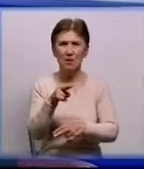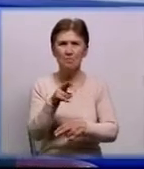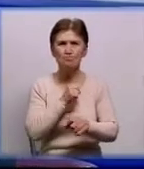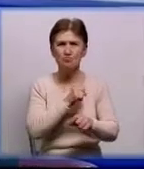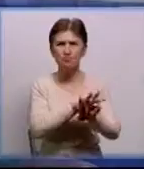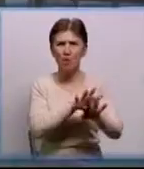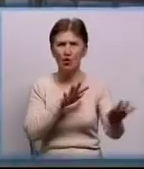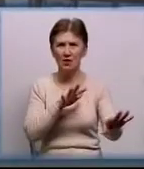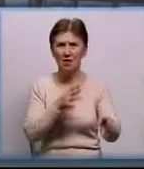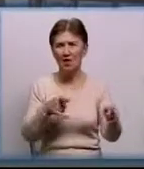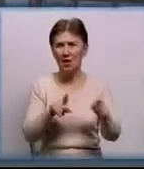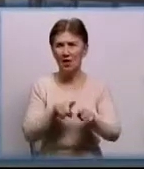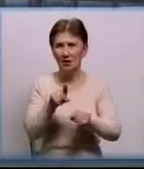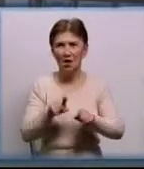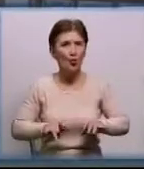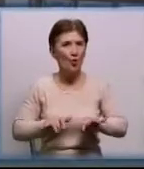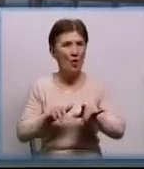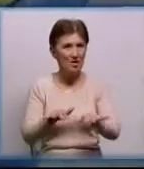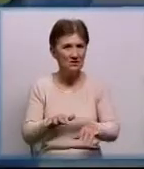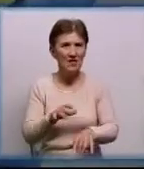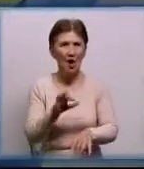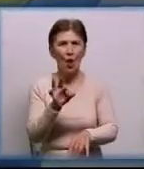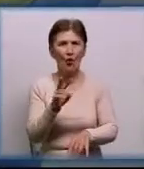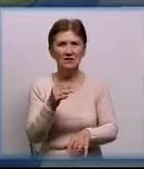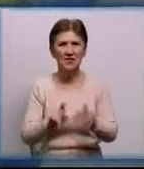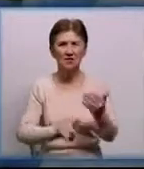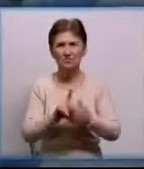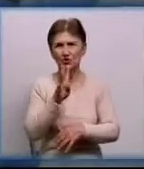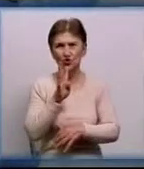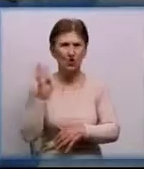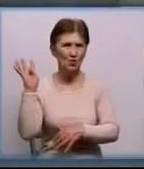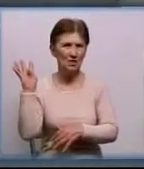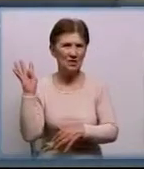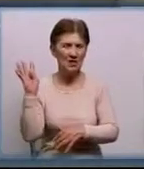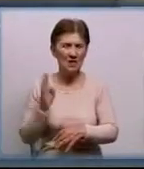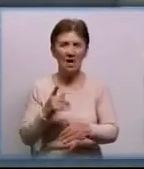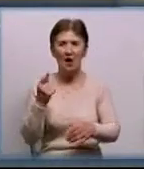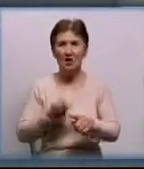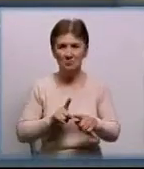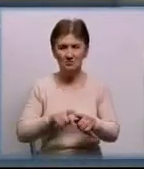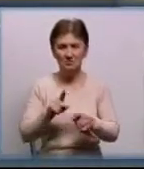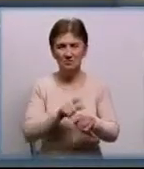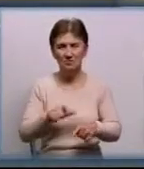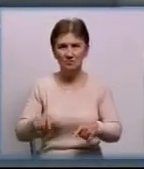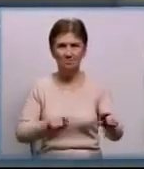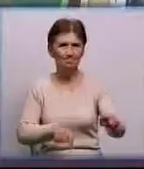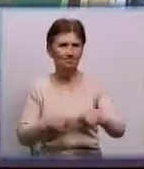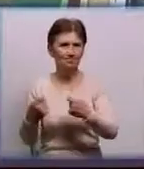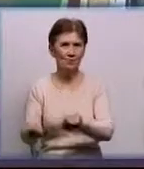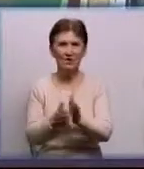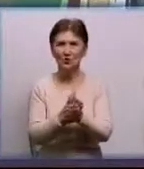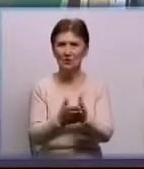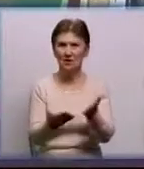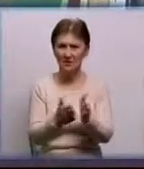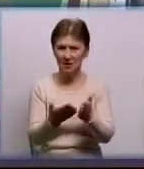Кропивницькому. Таку акцію волонтерка Оксана Червоне започаткувала 4 роки тому. Відтоді містяни приносять книги до книжкового